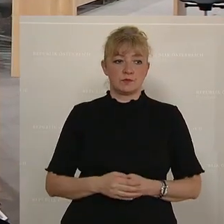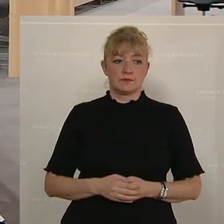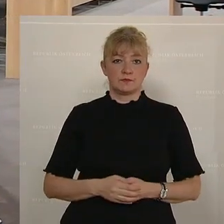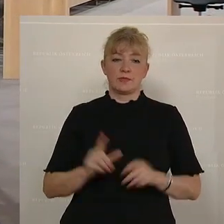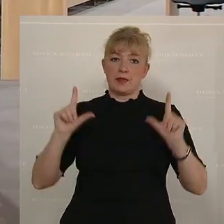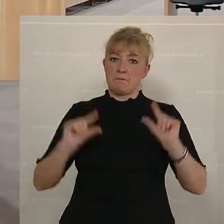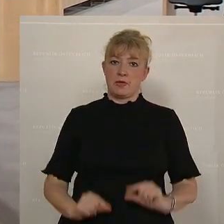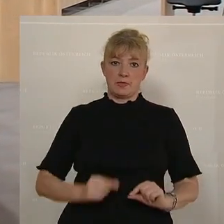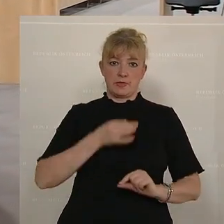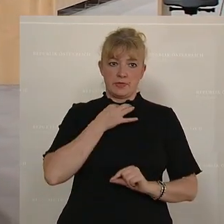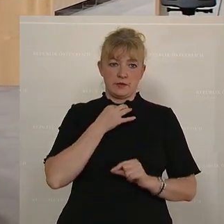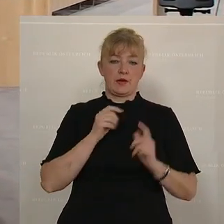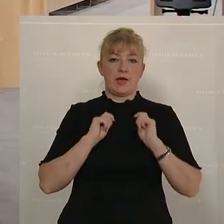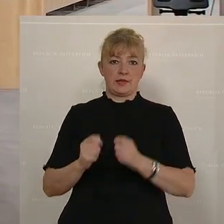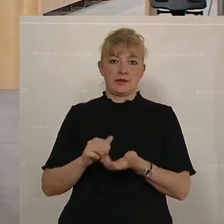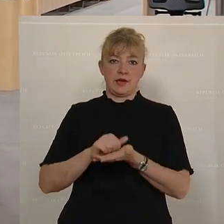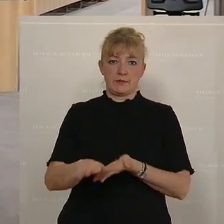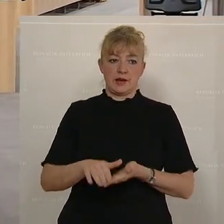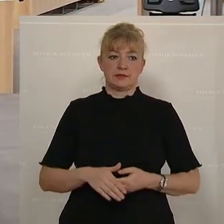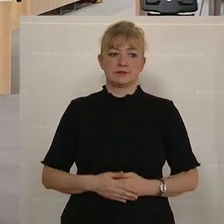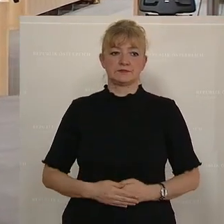Minderheit. Der Antrag ist abgelehnt. Minderheit. Minderheit. Da Minderheit. Vielen Dank.